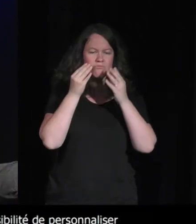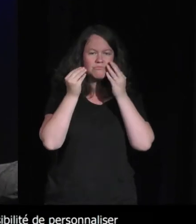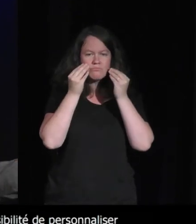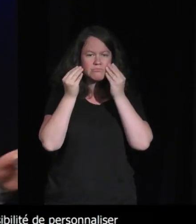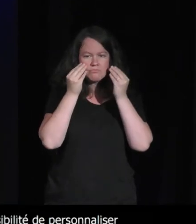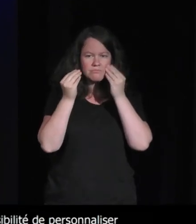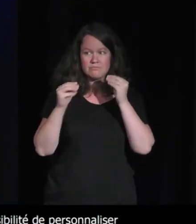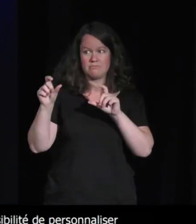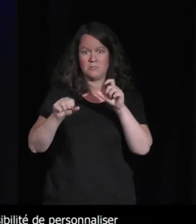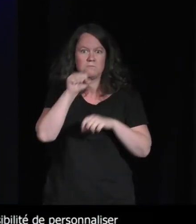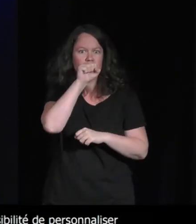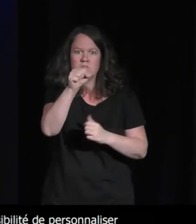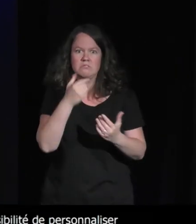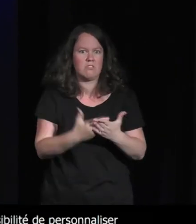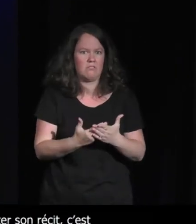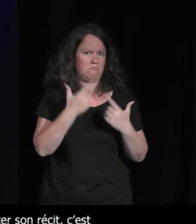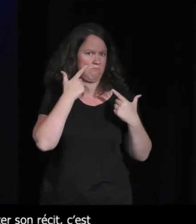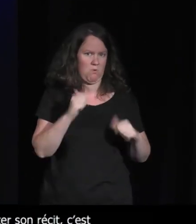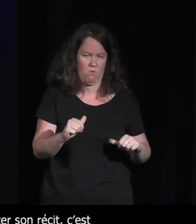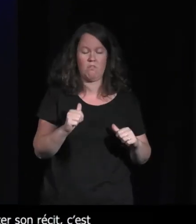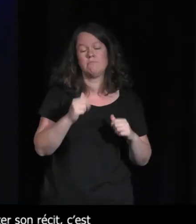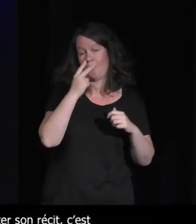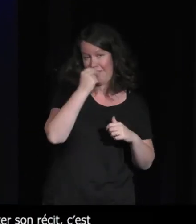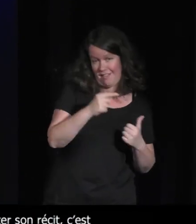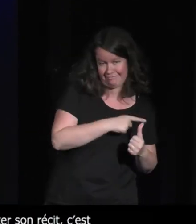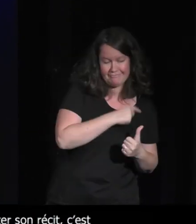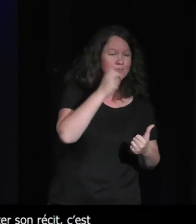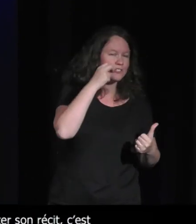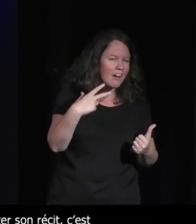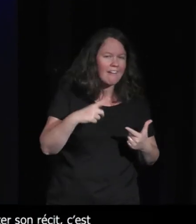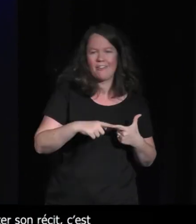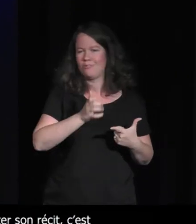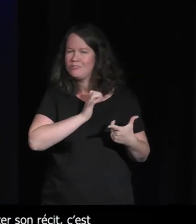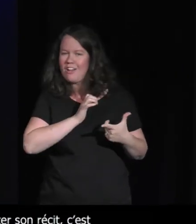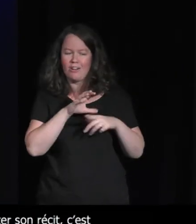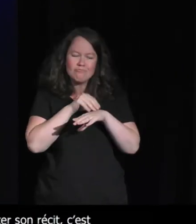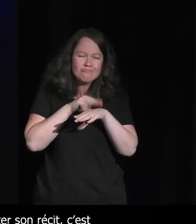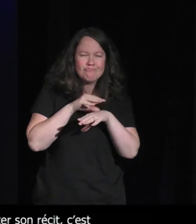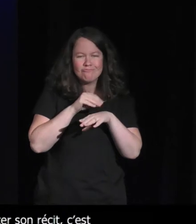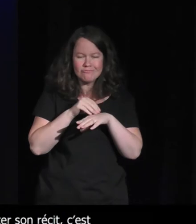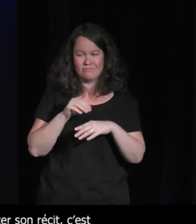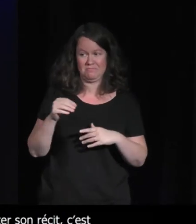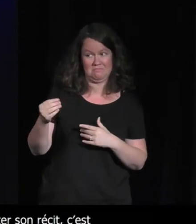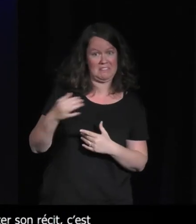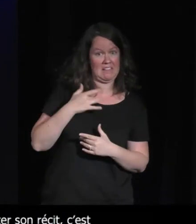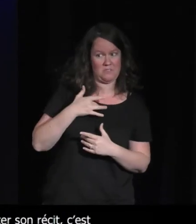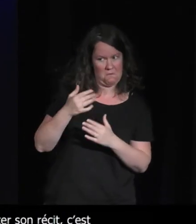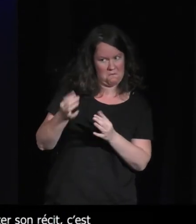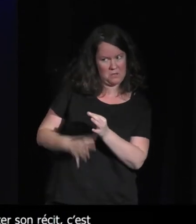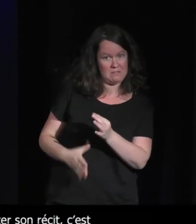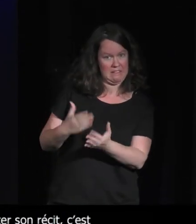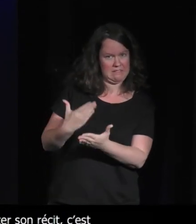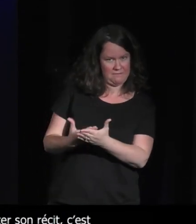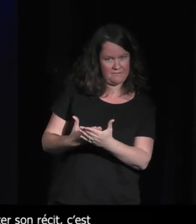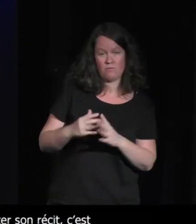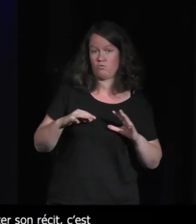le renard en fait partie le chat et le chien et ainsi de suite ça nous renvoie donc aux socialisations à travers un avatar